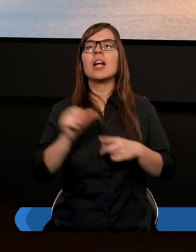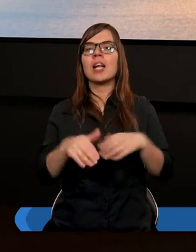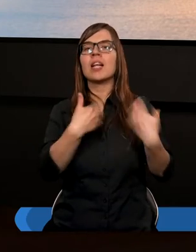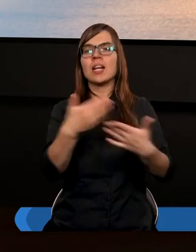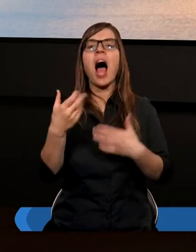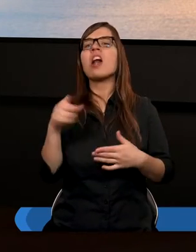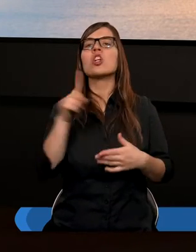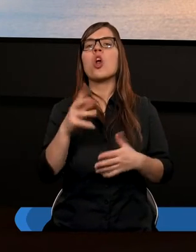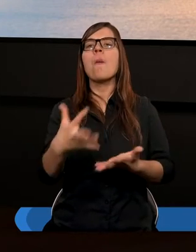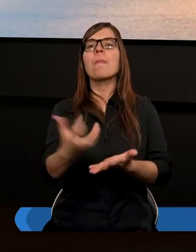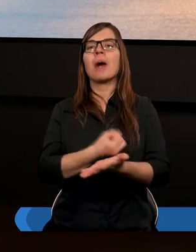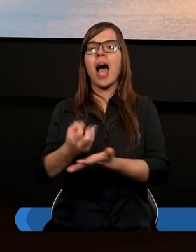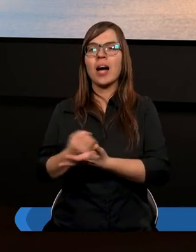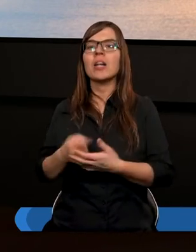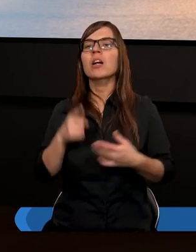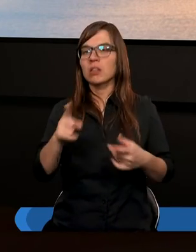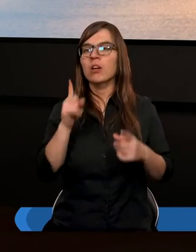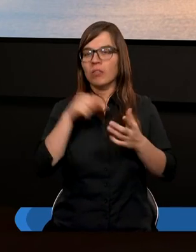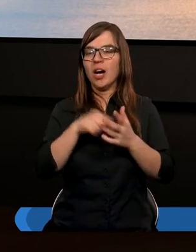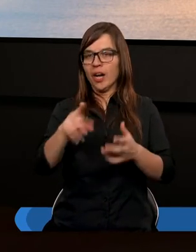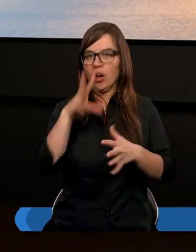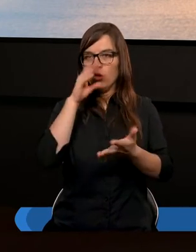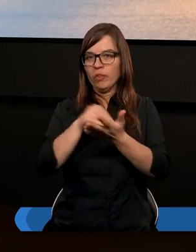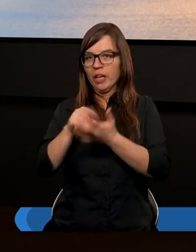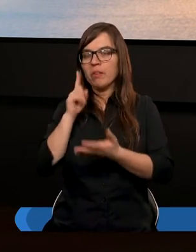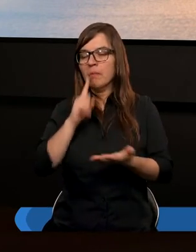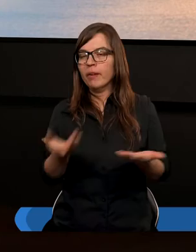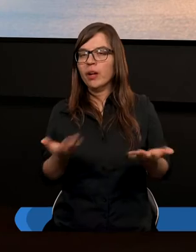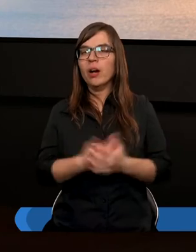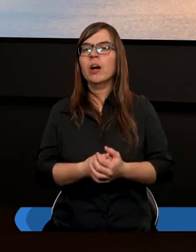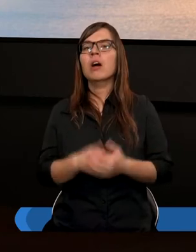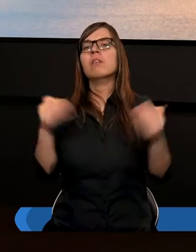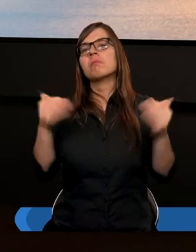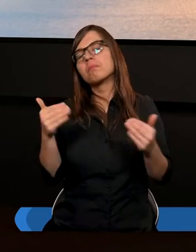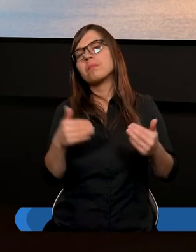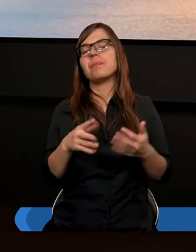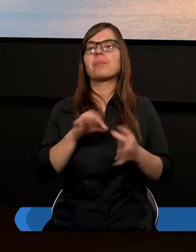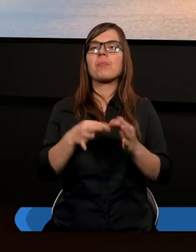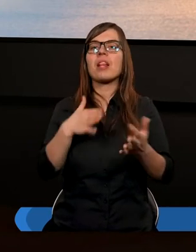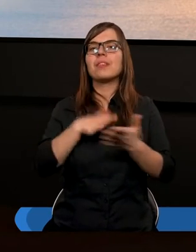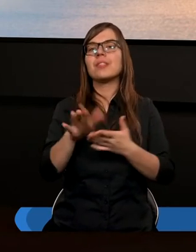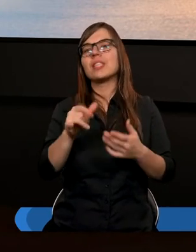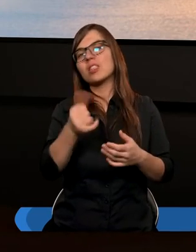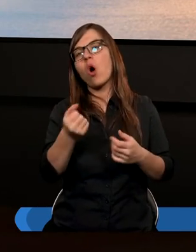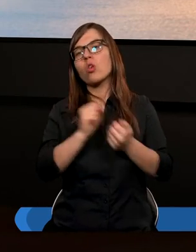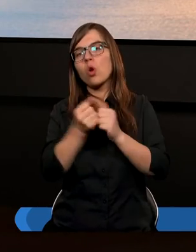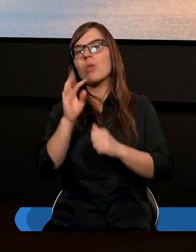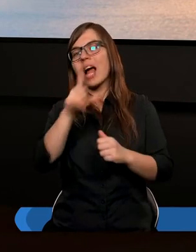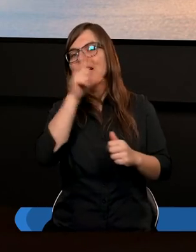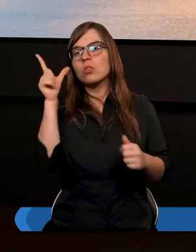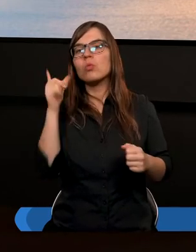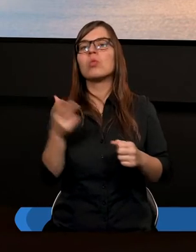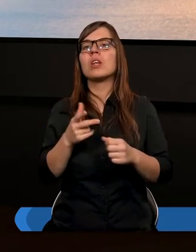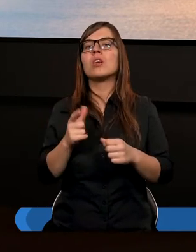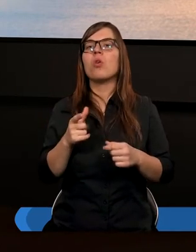dawać jak braci. No chyba tego doświadczyliśmy, nie? Tak. Może nawet zdarzą się, może są tacy ludzie, którzy